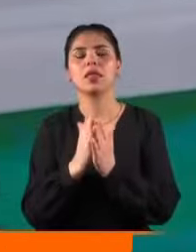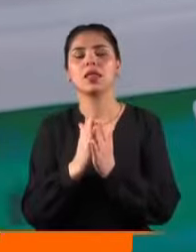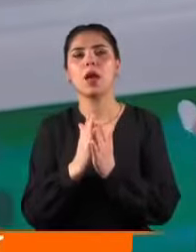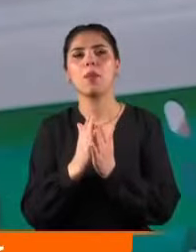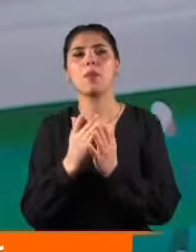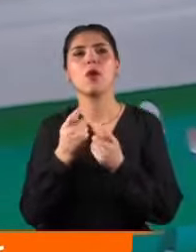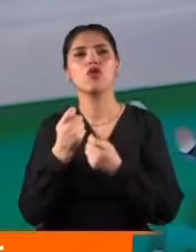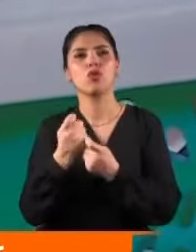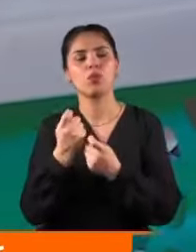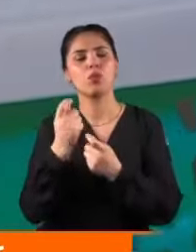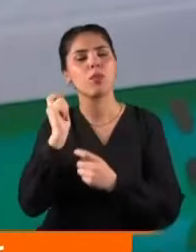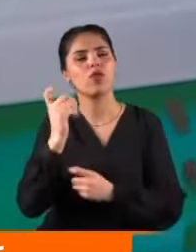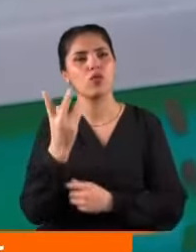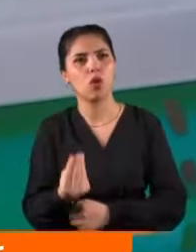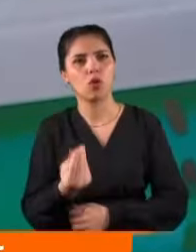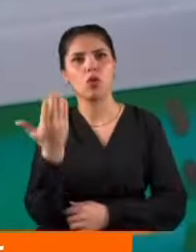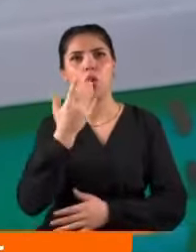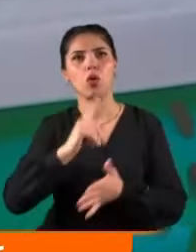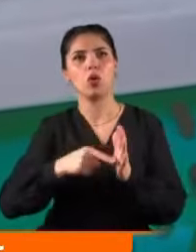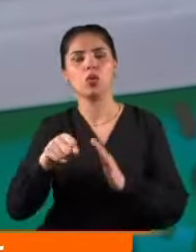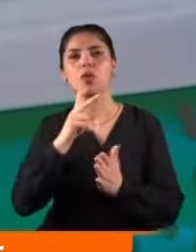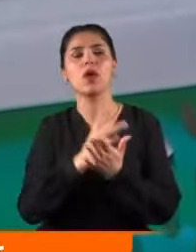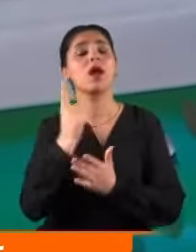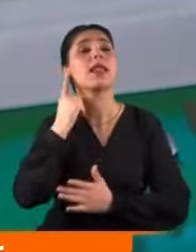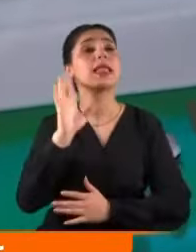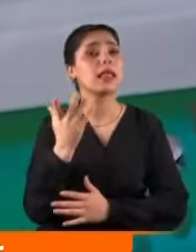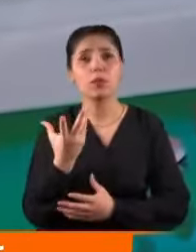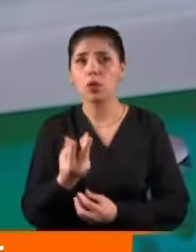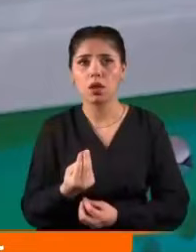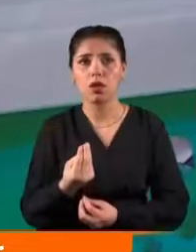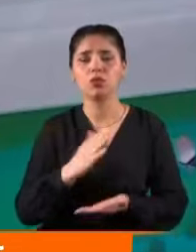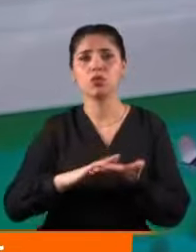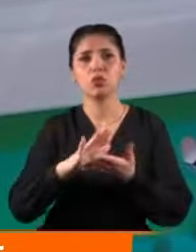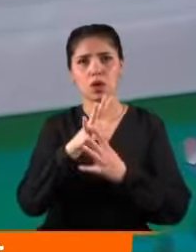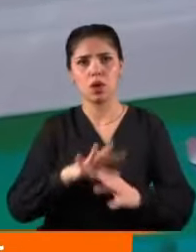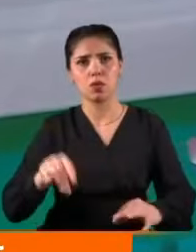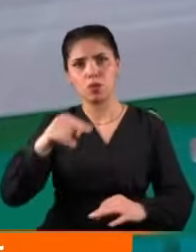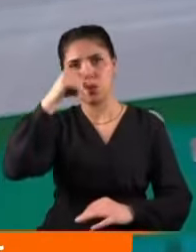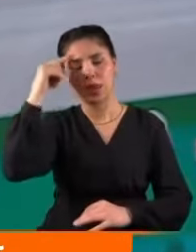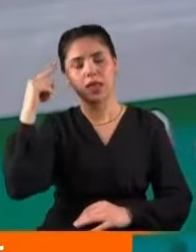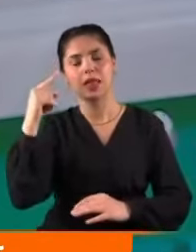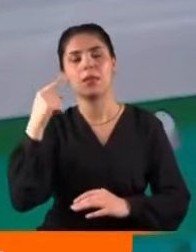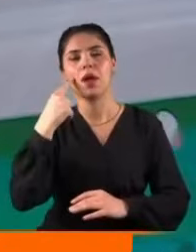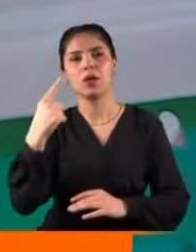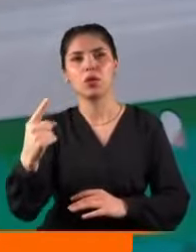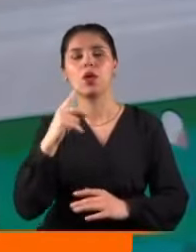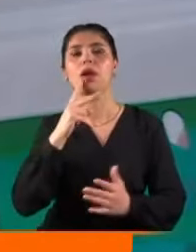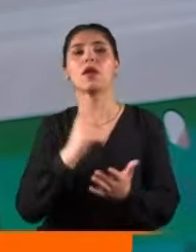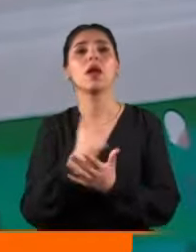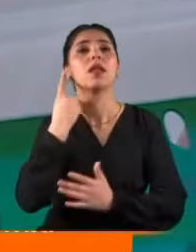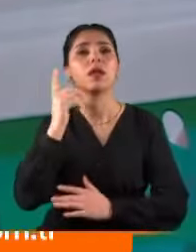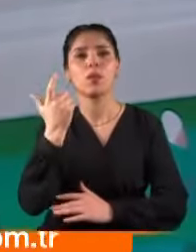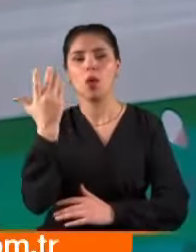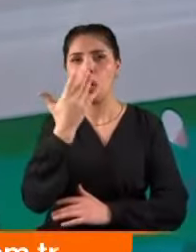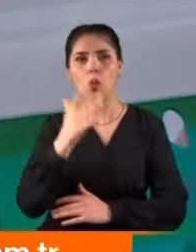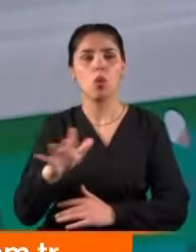zorunlu hale gelecek. Peki okul yönetimleri bu karara uymazsa? Düzenleme hazırlanırken bu ihtimal de dikkate alındı. Karara uymayan okulları